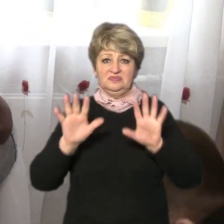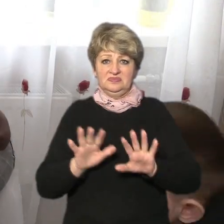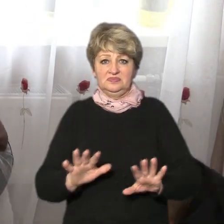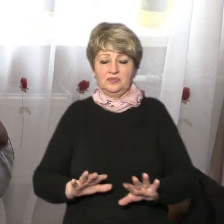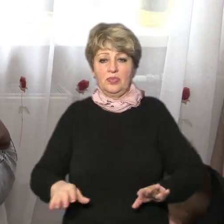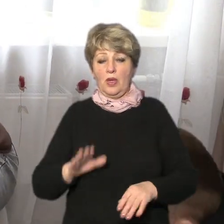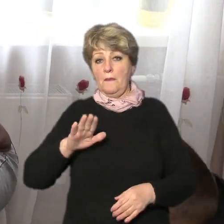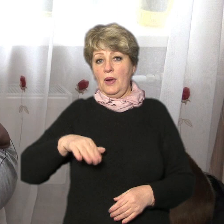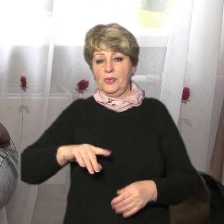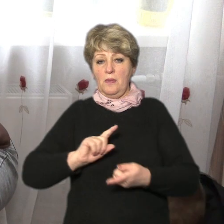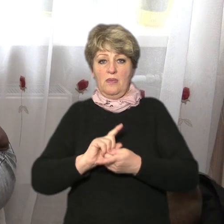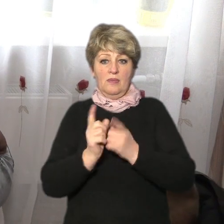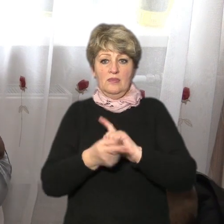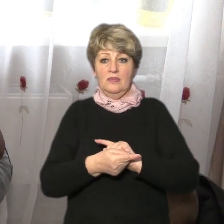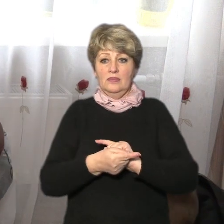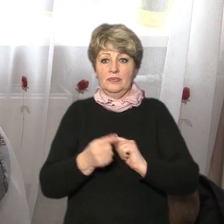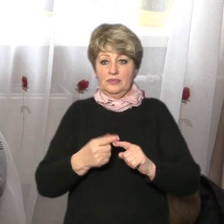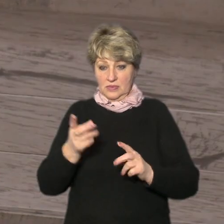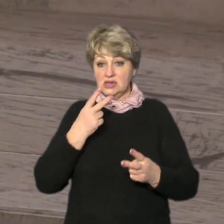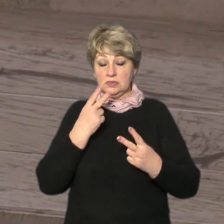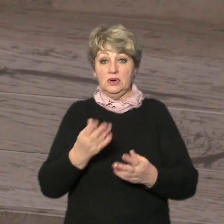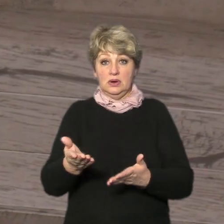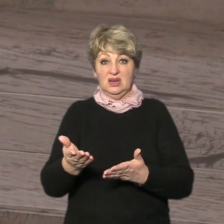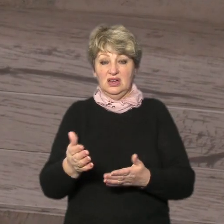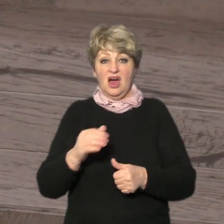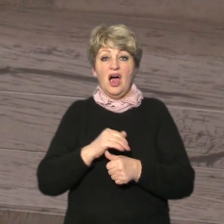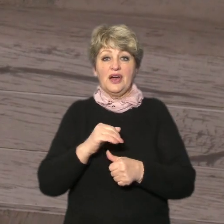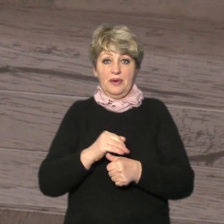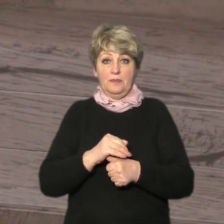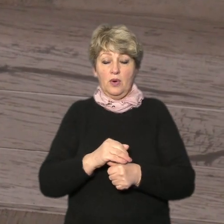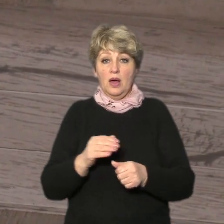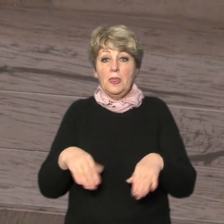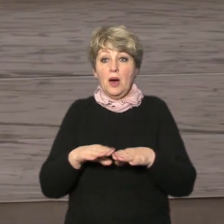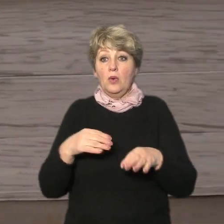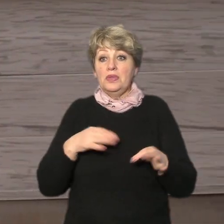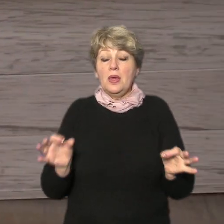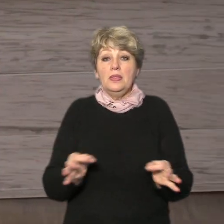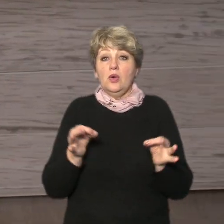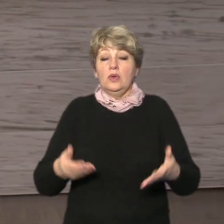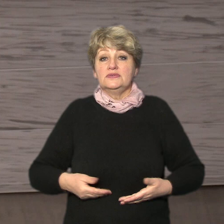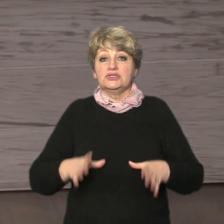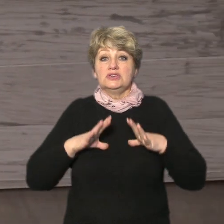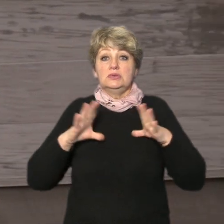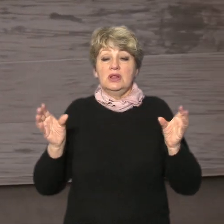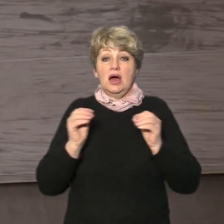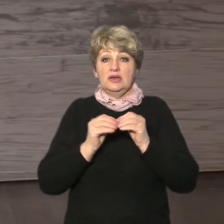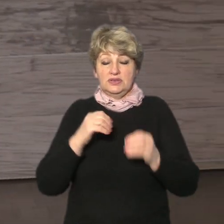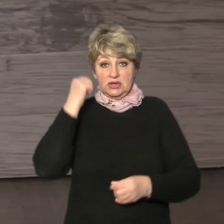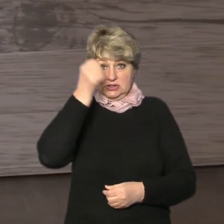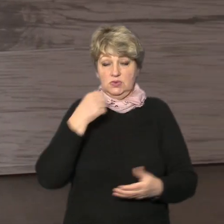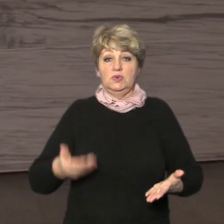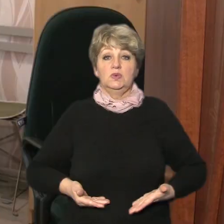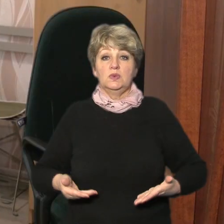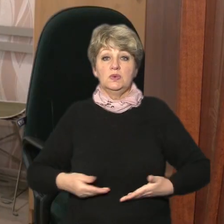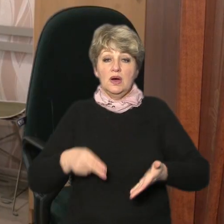чого потім образується он дивіться будь ласка грибок такого в мене ніколи в житті не було 10 років проживає у гуртожитку